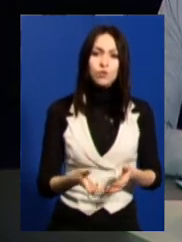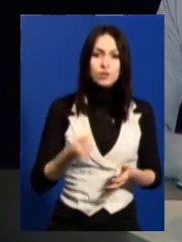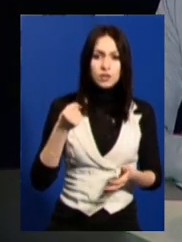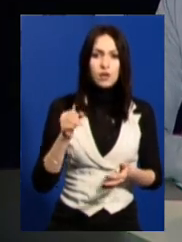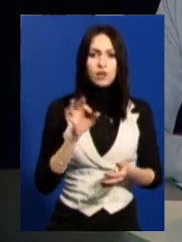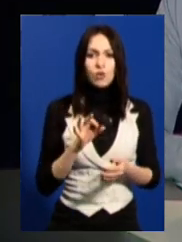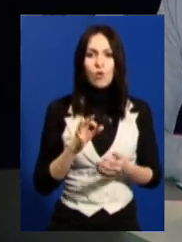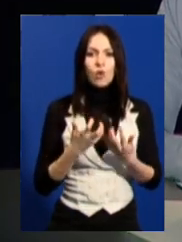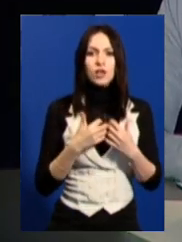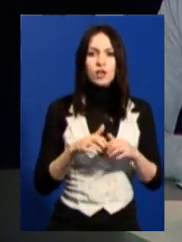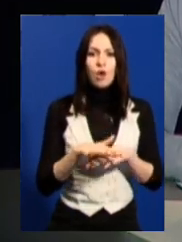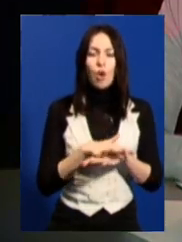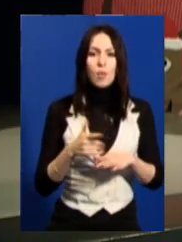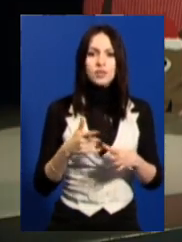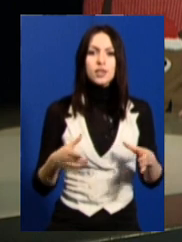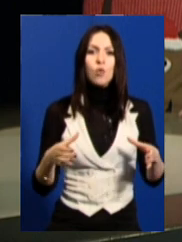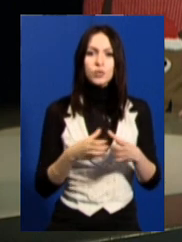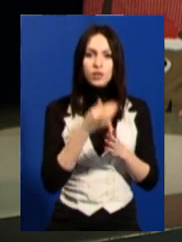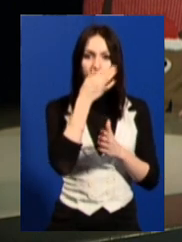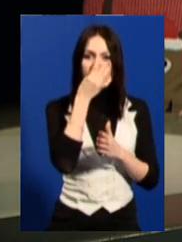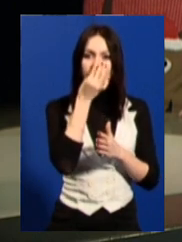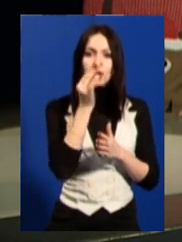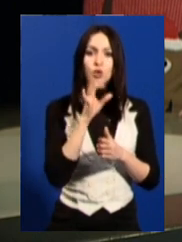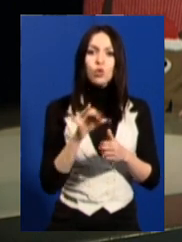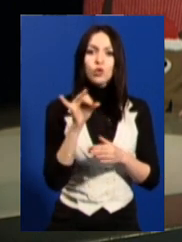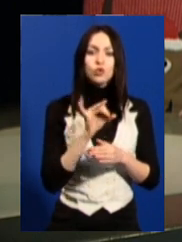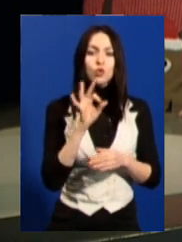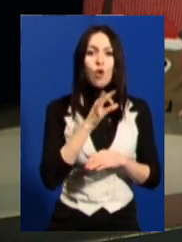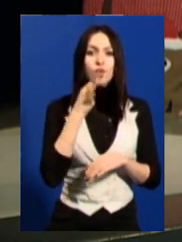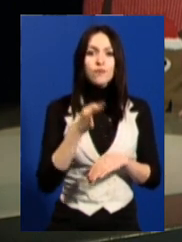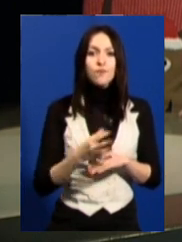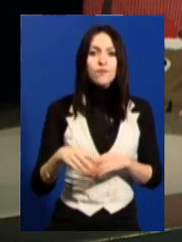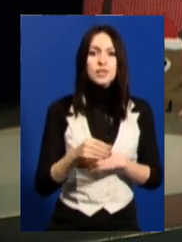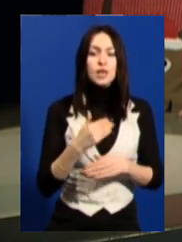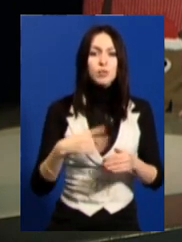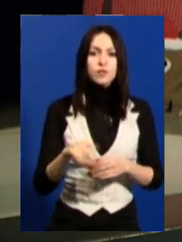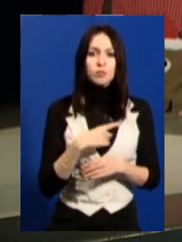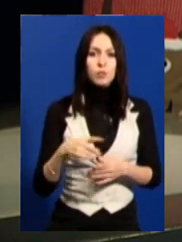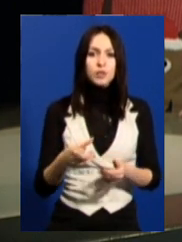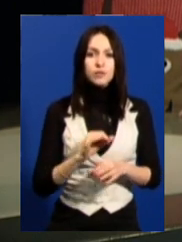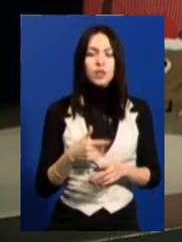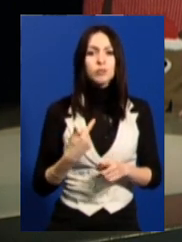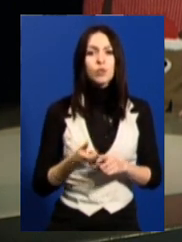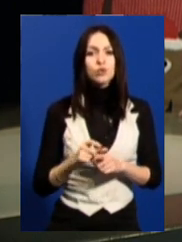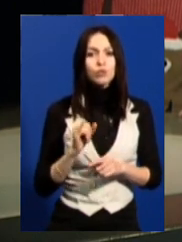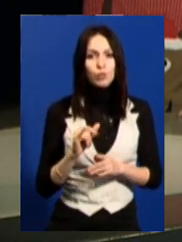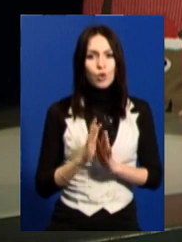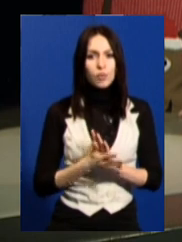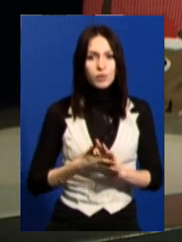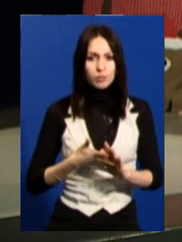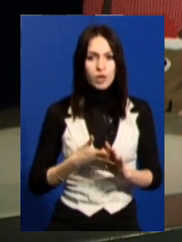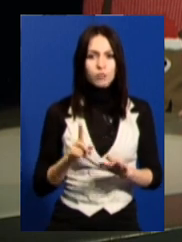якесь громадське об'єднання, але історію про відповідальність всіх перед всіма ми не взяли. Ми дуже погано розуміємо,